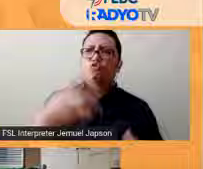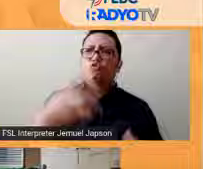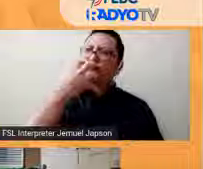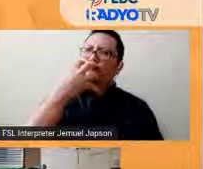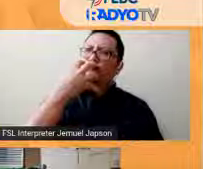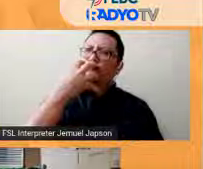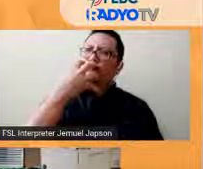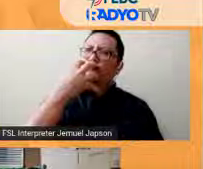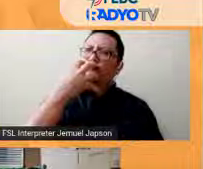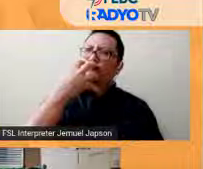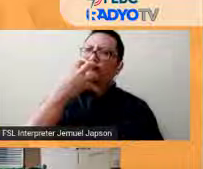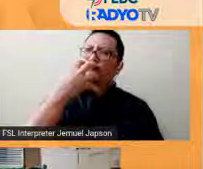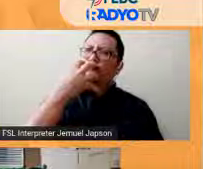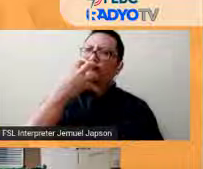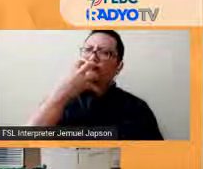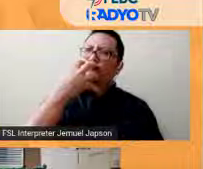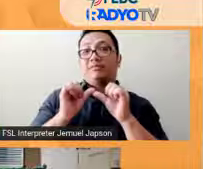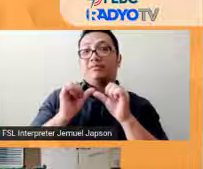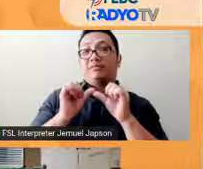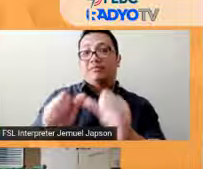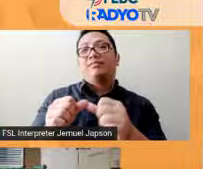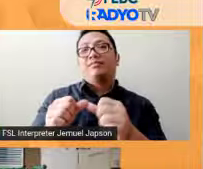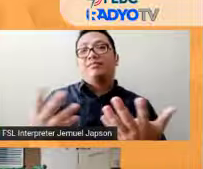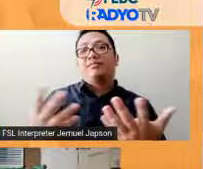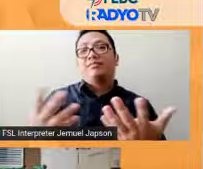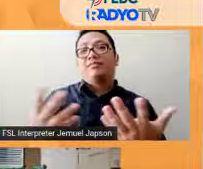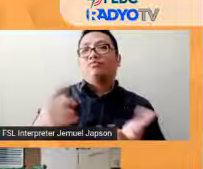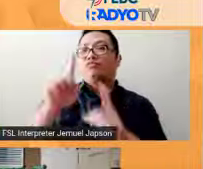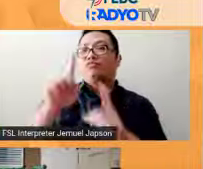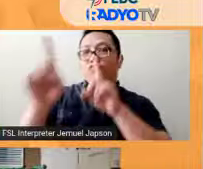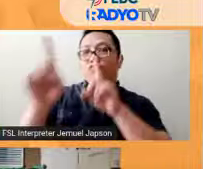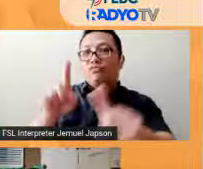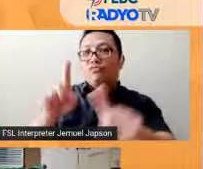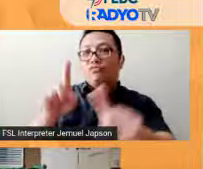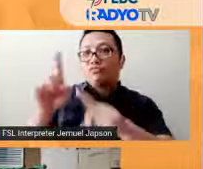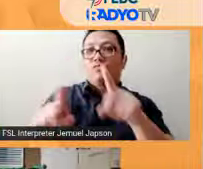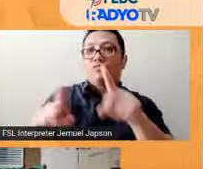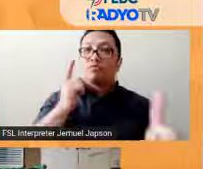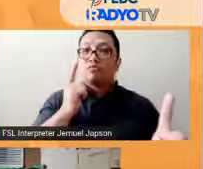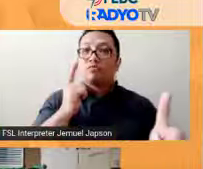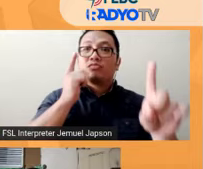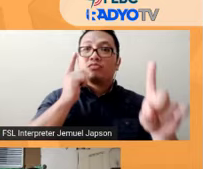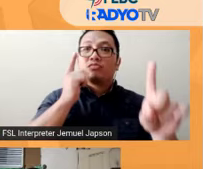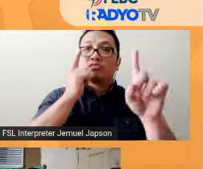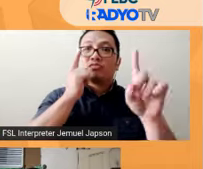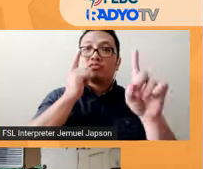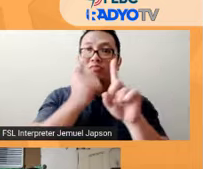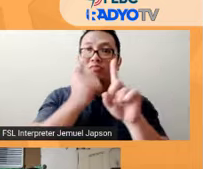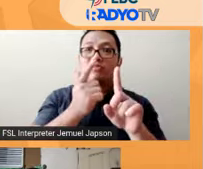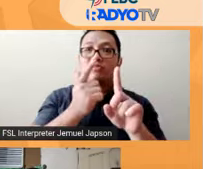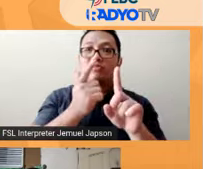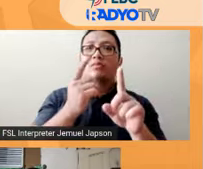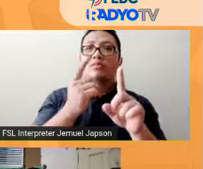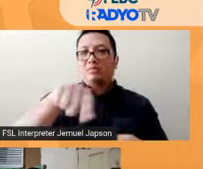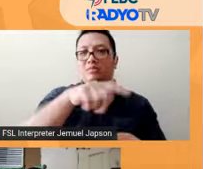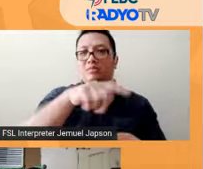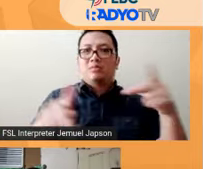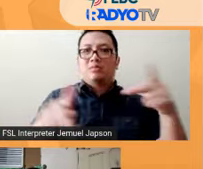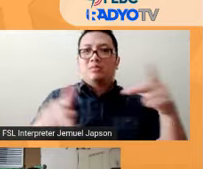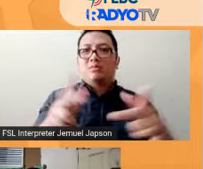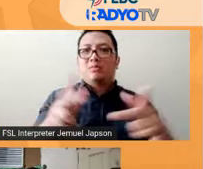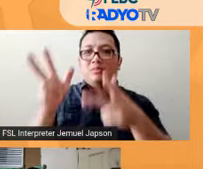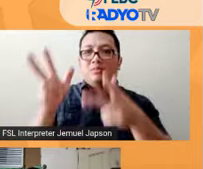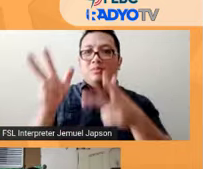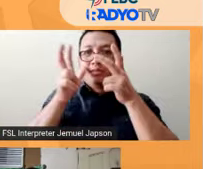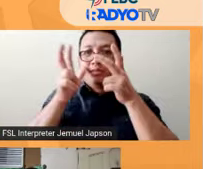natin yung mga tanong na laging for sure, yung mga tagapagpakinig natin ngayon, yun yung sumasagi sa kanilang